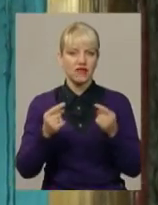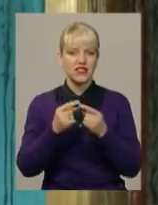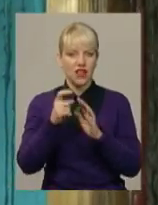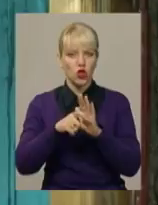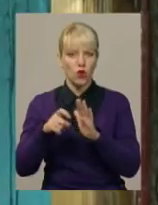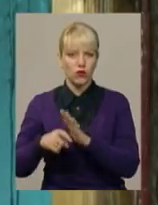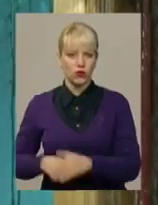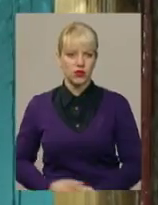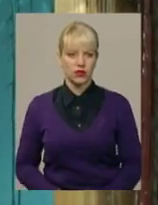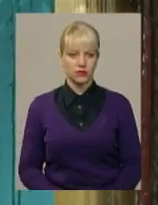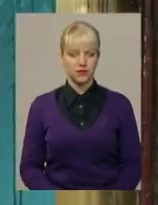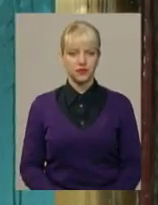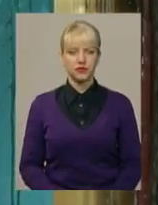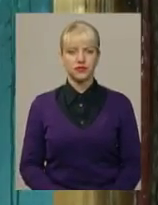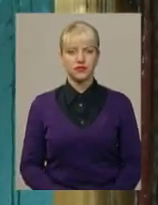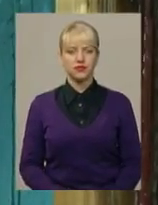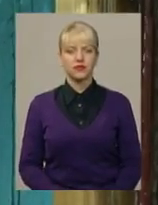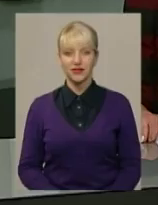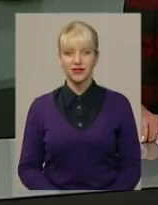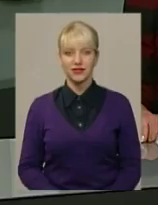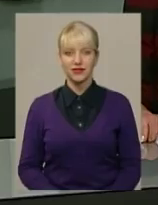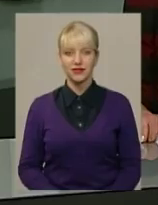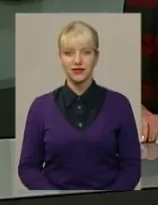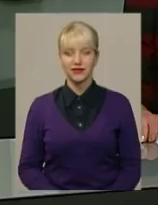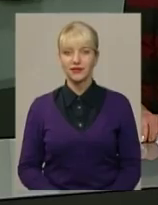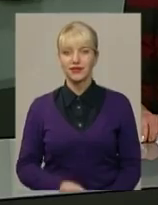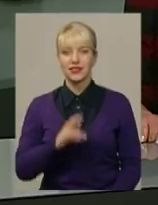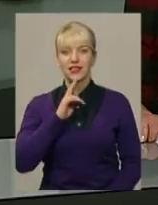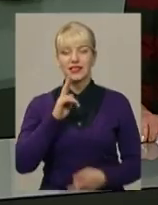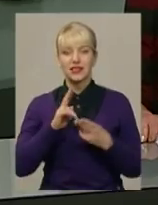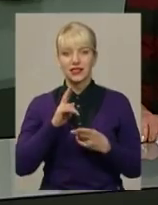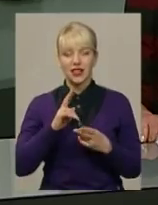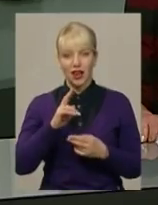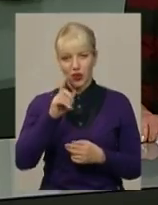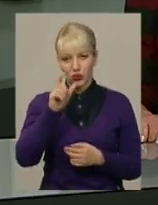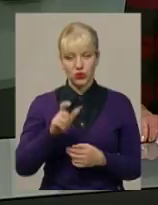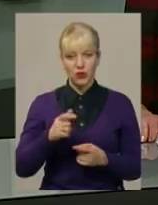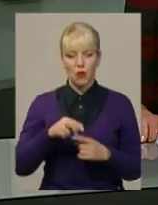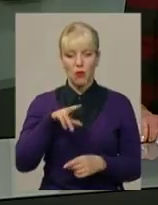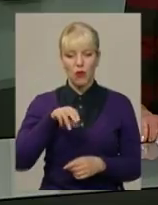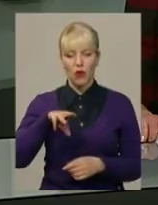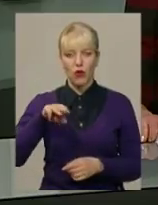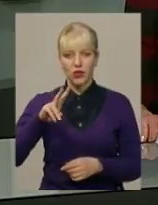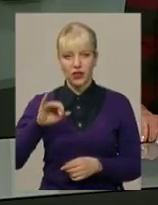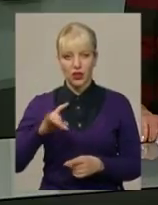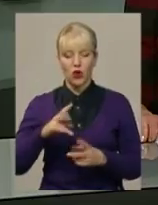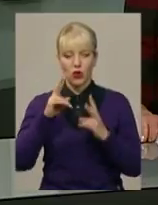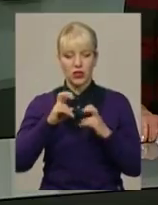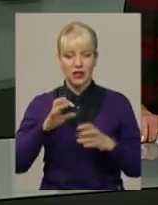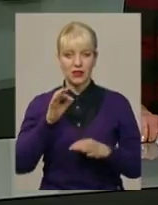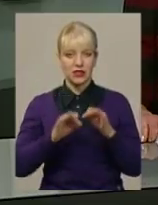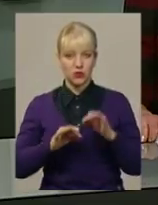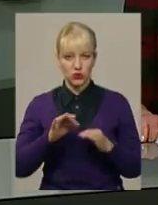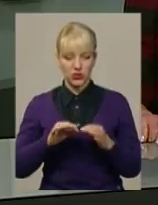Денисенко, Андрій Лазарук. Новини. Поділля. Центр. Скаргу довічника Івана Покотила розглянули у Хмельницькому міськрайонному